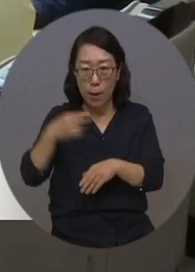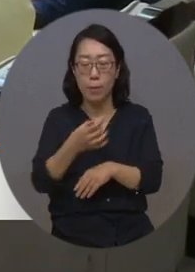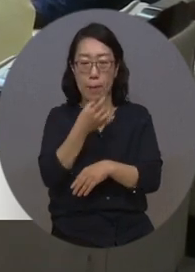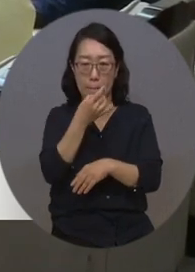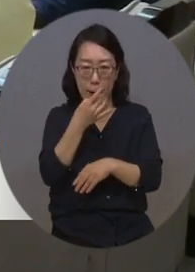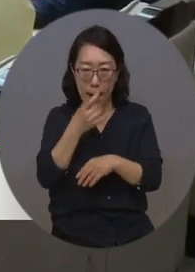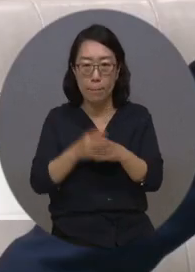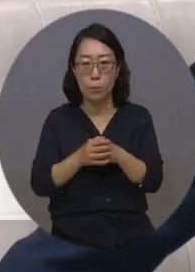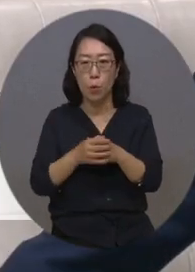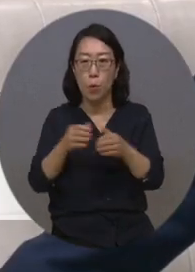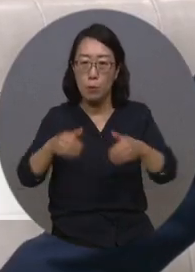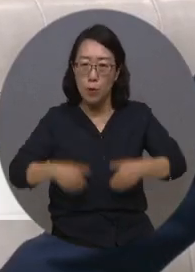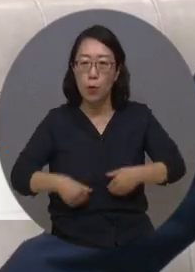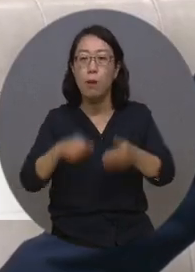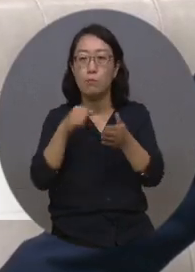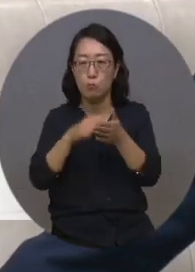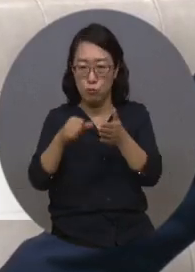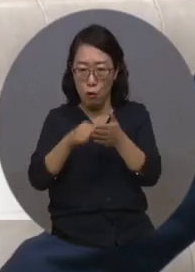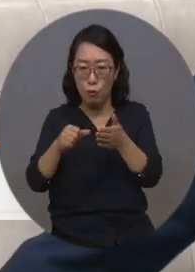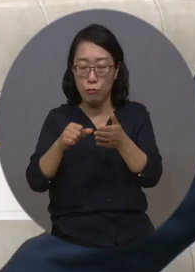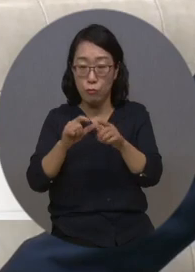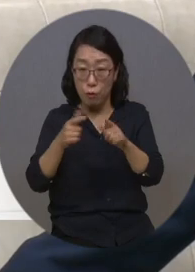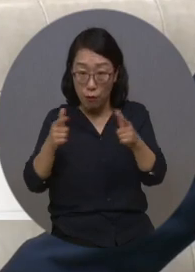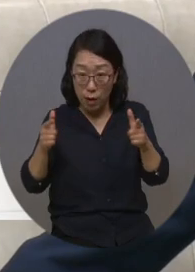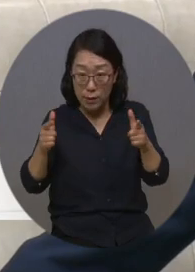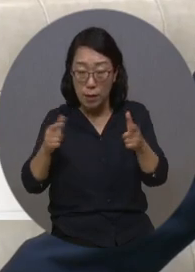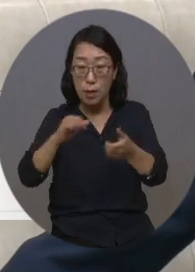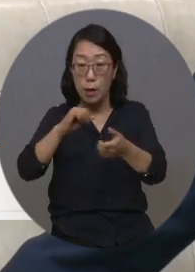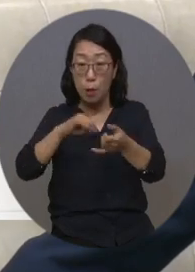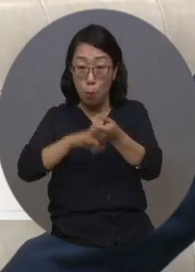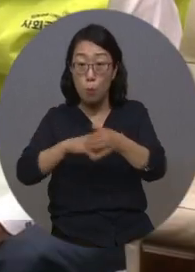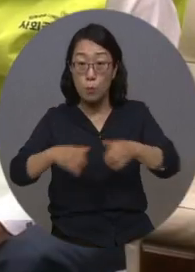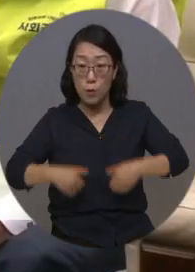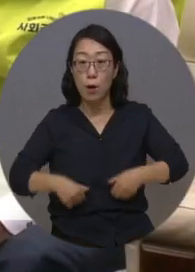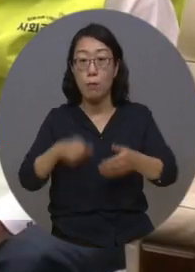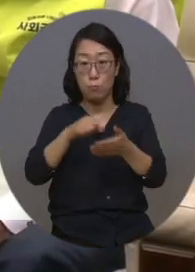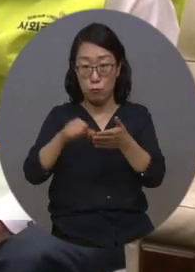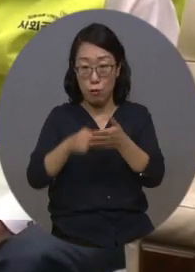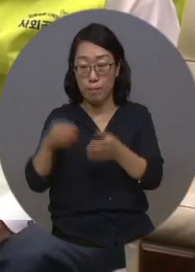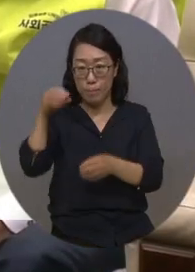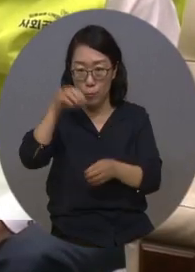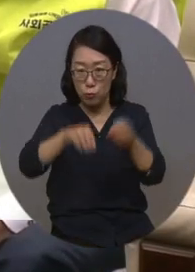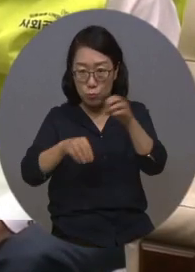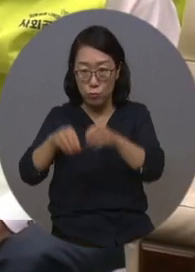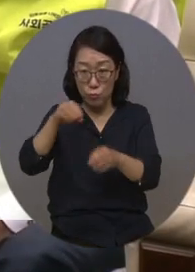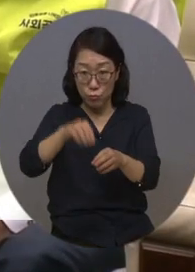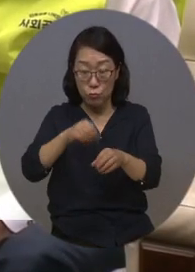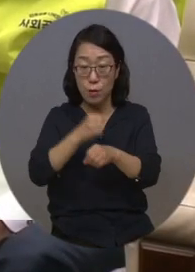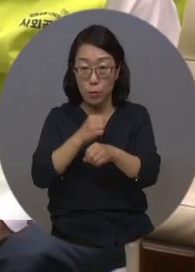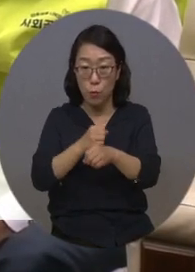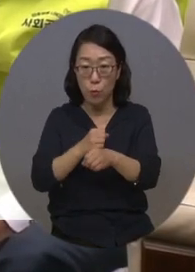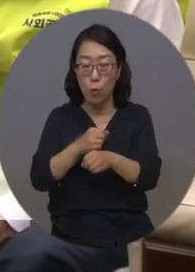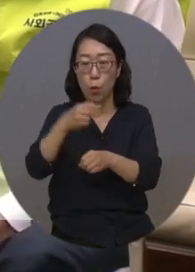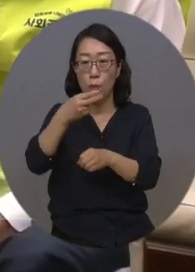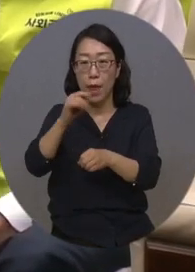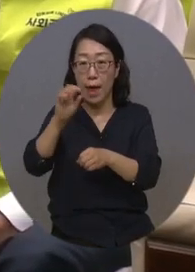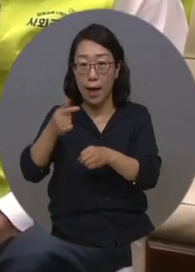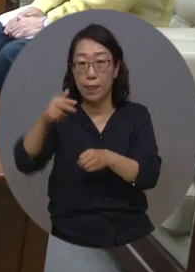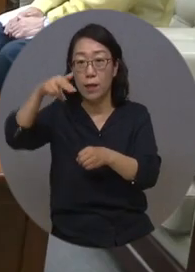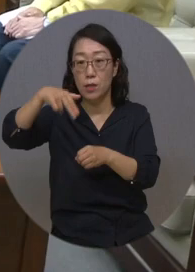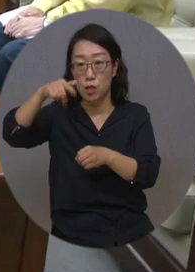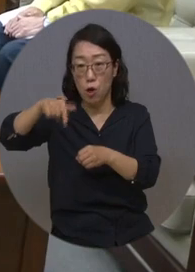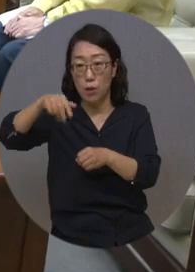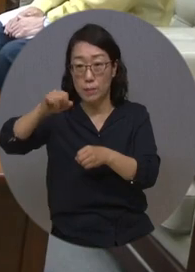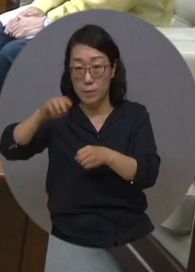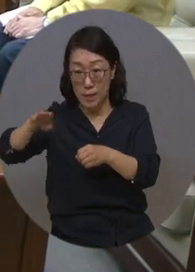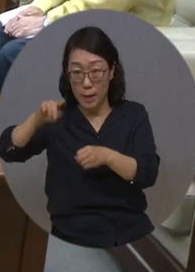위생용품 등 실생활에 도움이 되는 필수품으로 구성돼 있으며, 전남도는 대한적십자사를 통해 도내 수혜